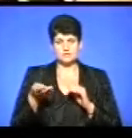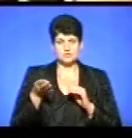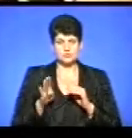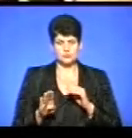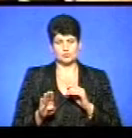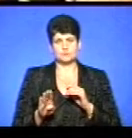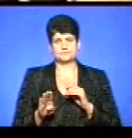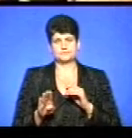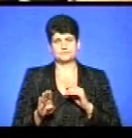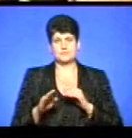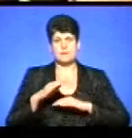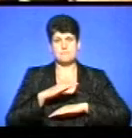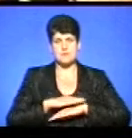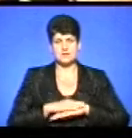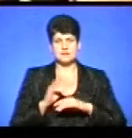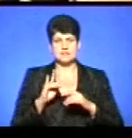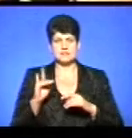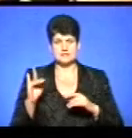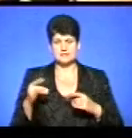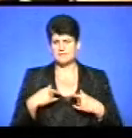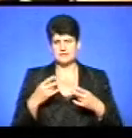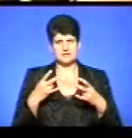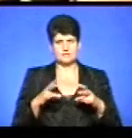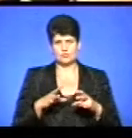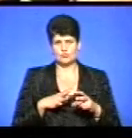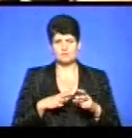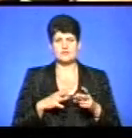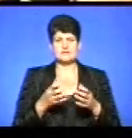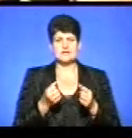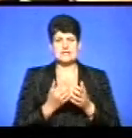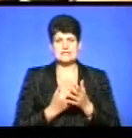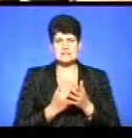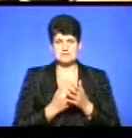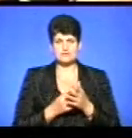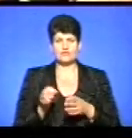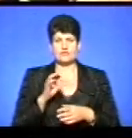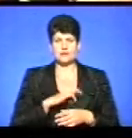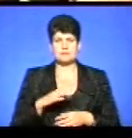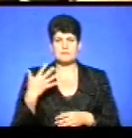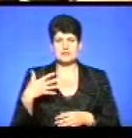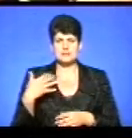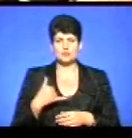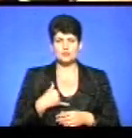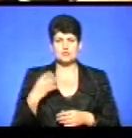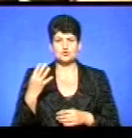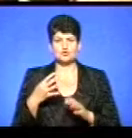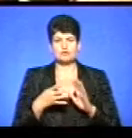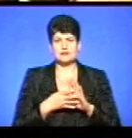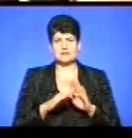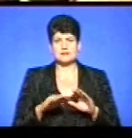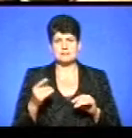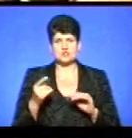стільців. Нам, правда, стільки не потрібно було, бо ми брали запасом, використали 50, так як в 49 учнів перших класах.